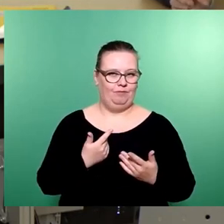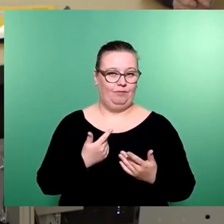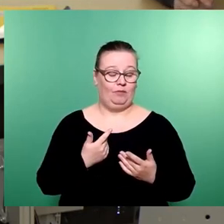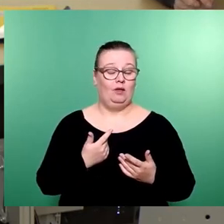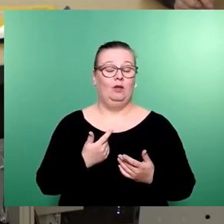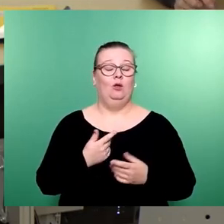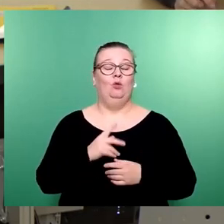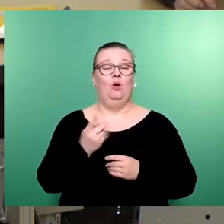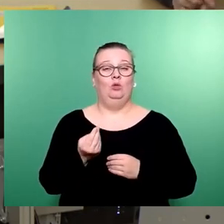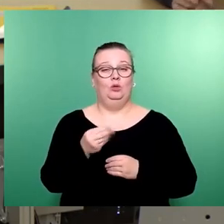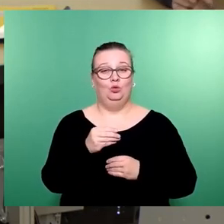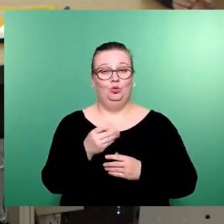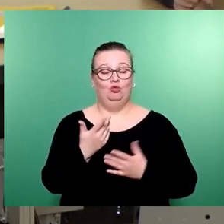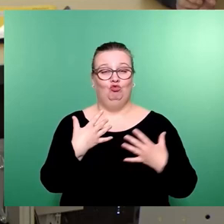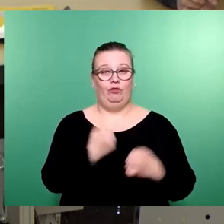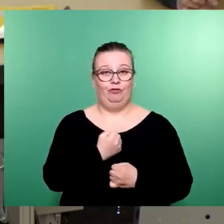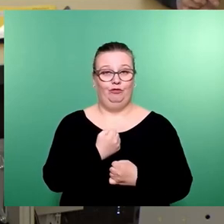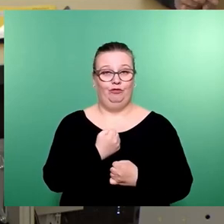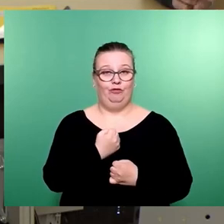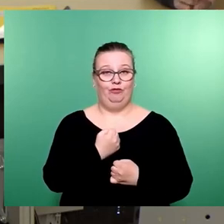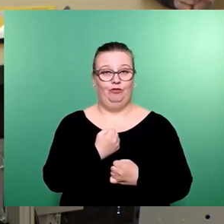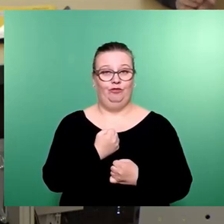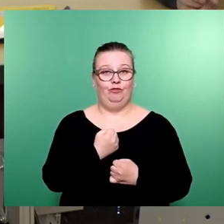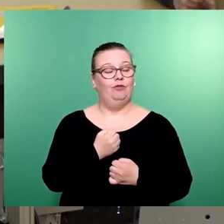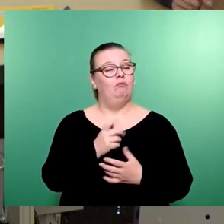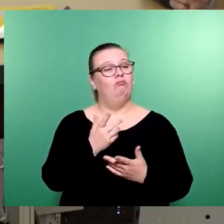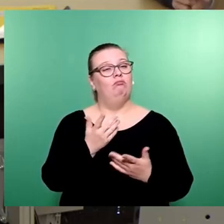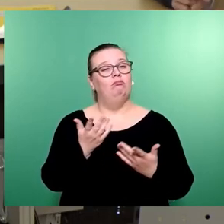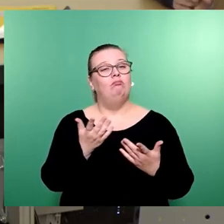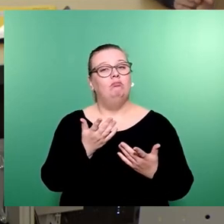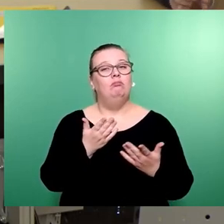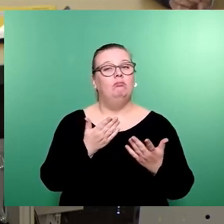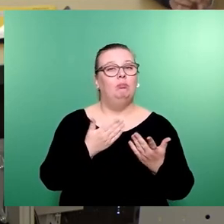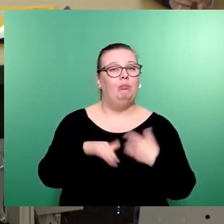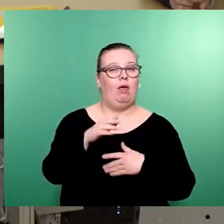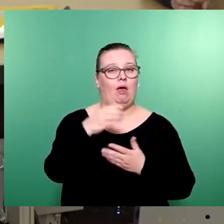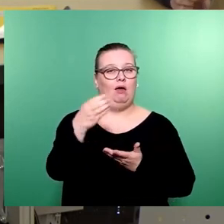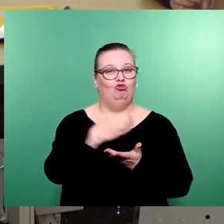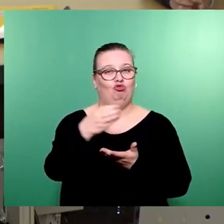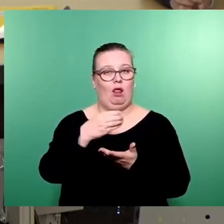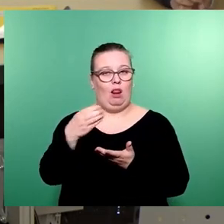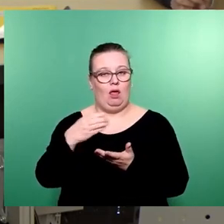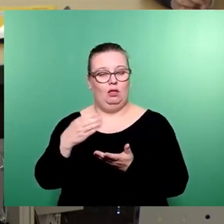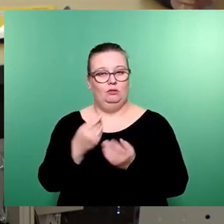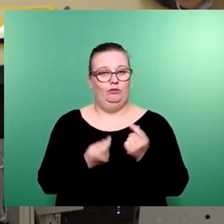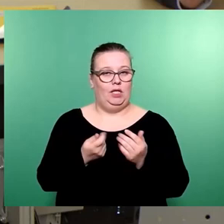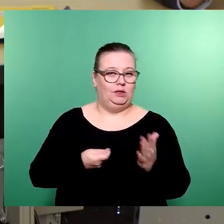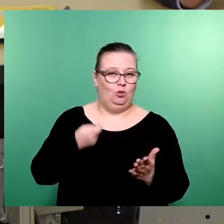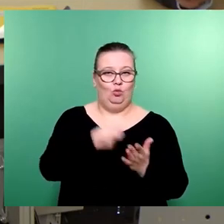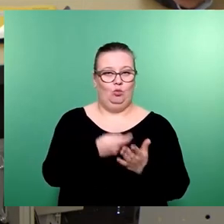dass es auch gelungen ist, hier notwendige Mehrstellen zu finanzieren.